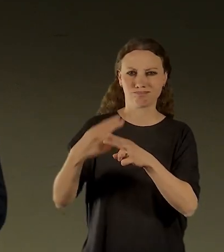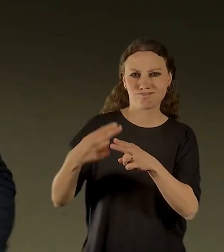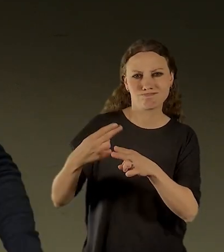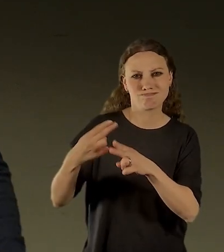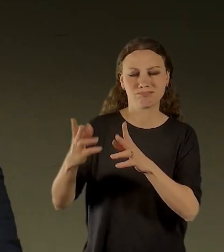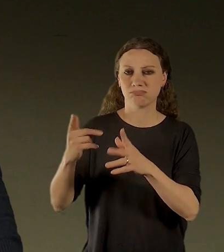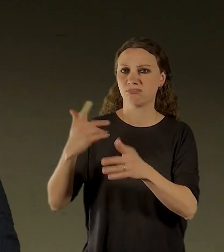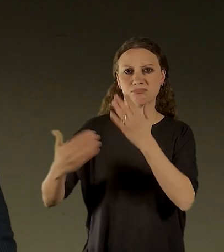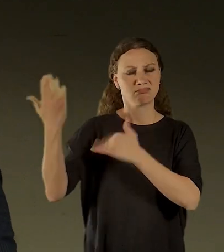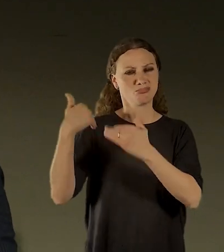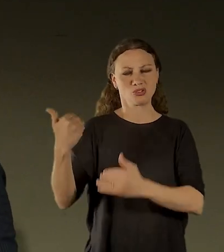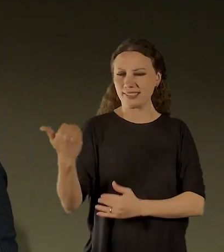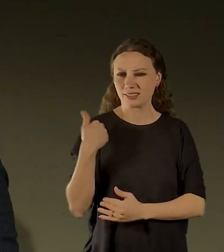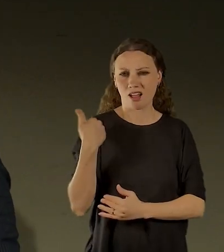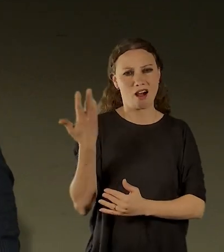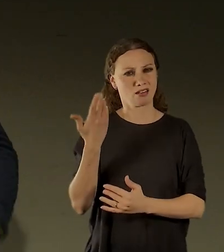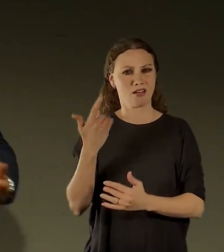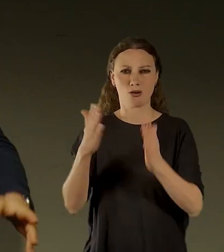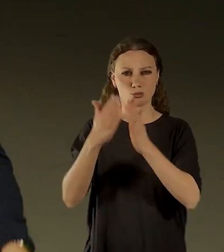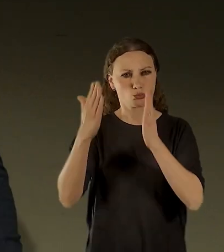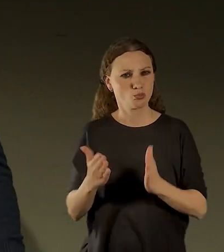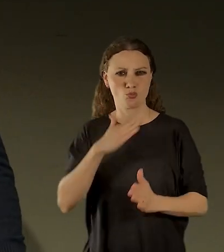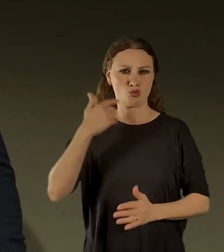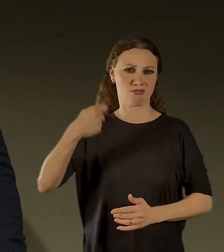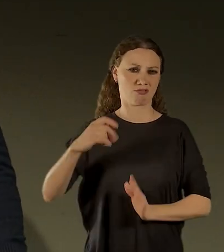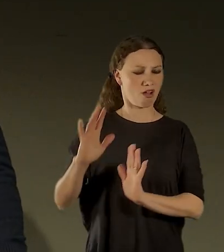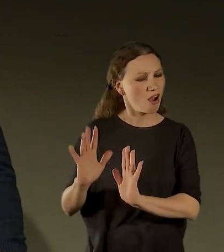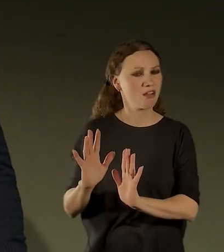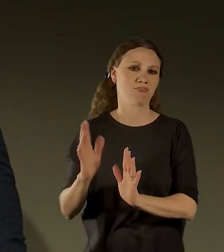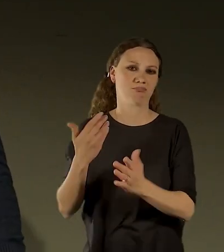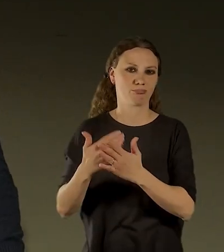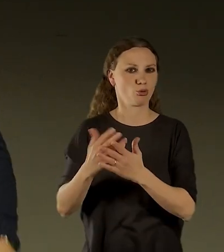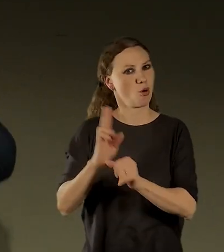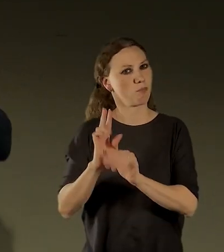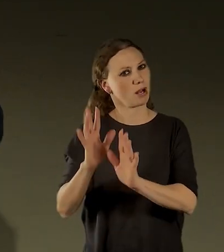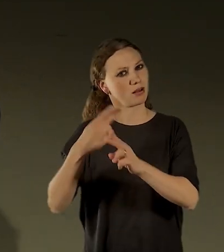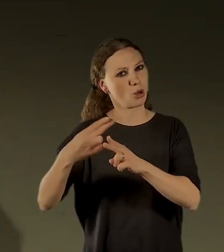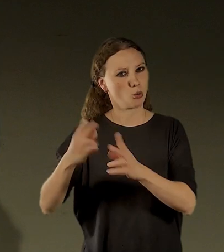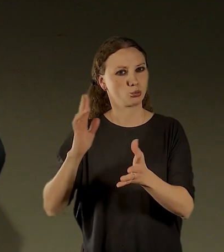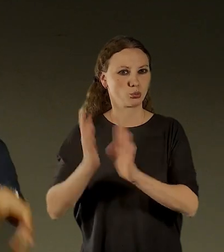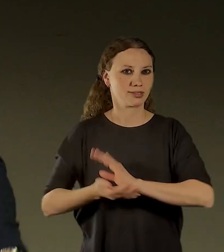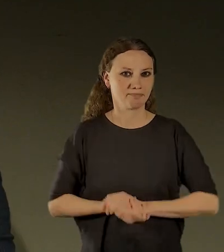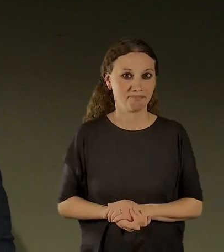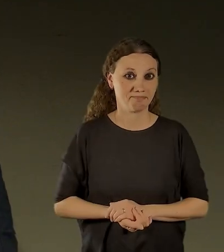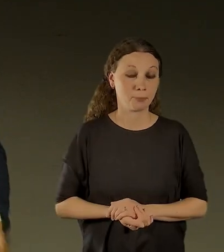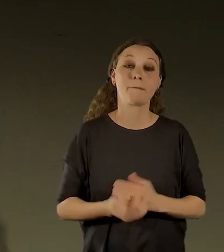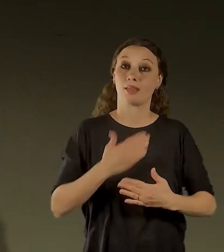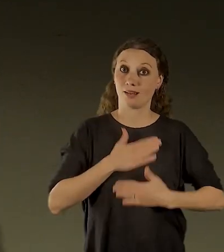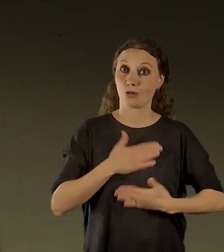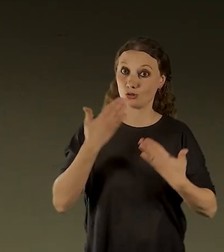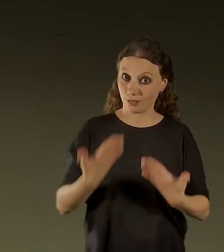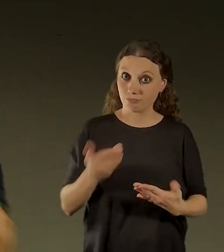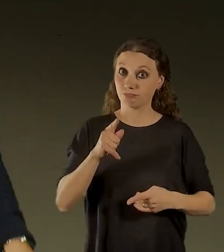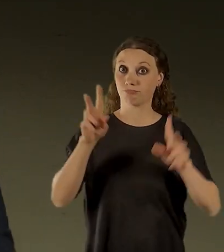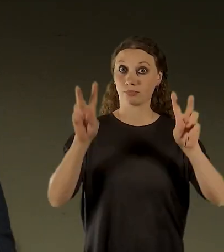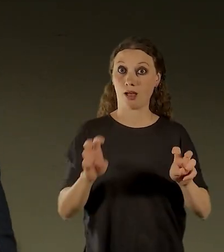před mnoho staletími například. Takže jsem moc rád, že dnes máme tu příležitost. Rád bych vás upozornil, že pokud nás